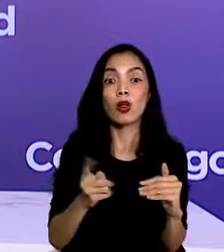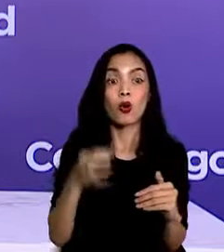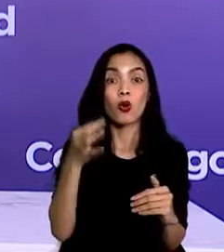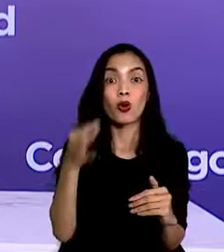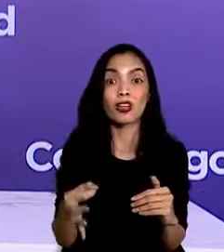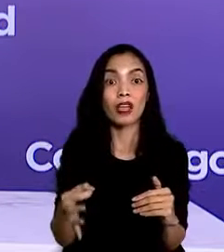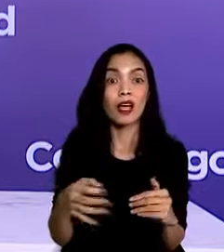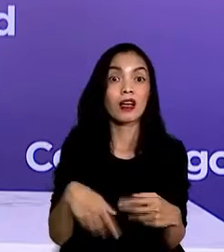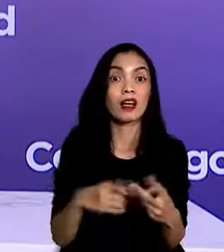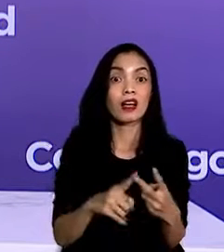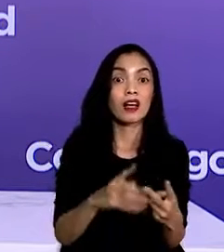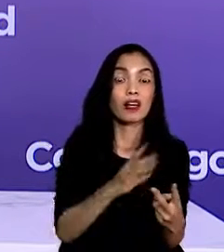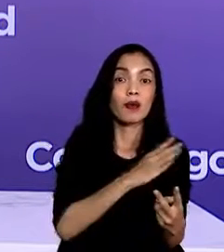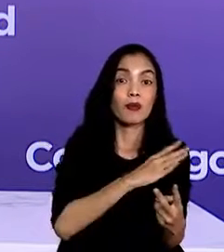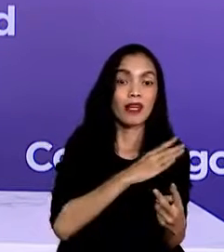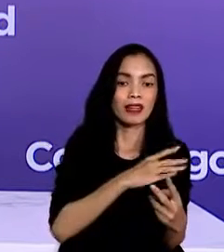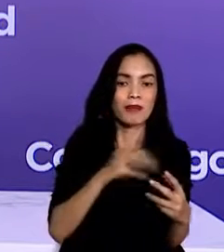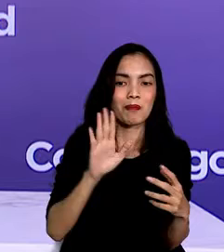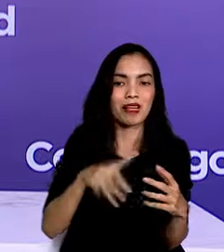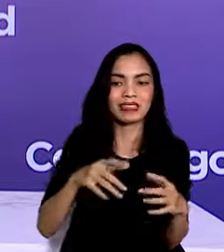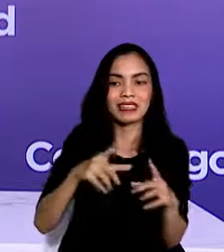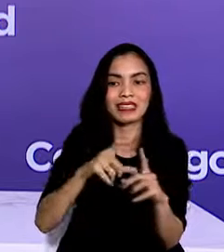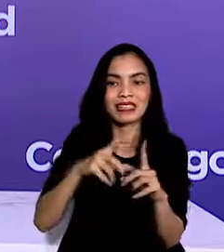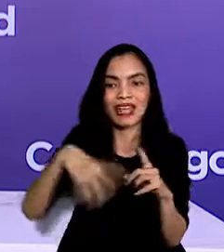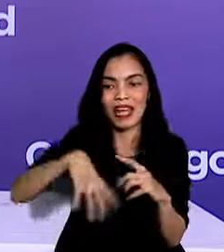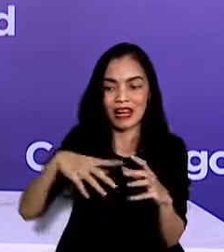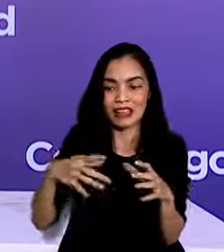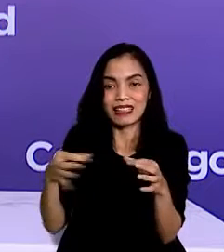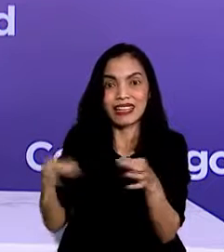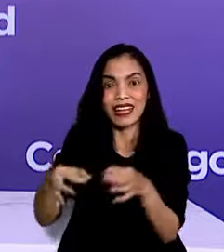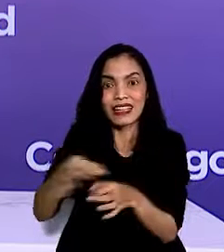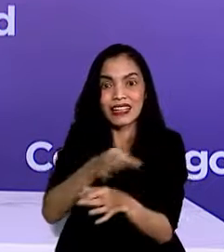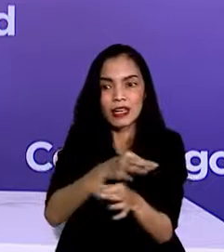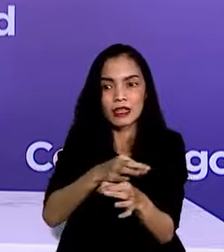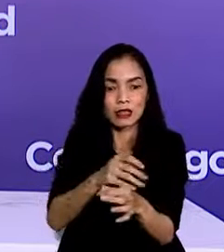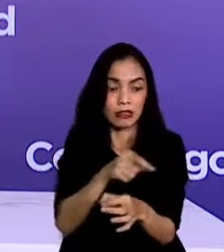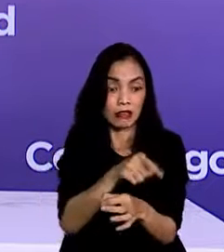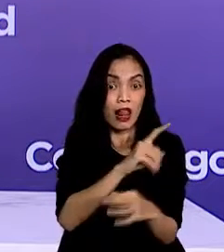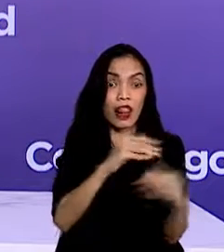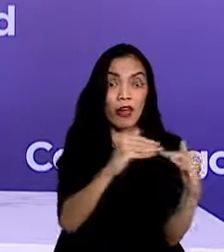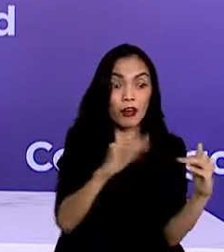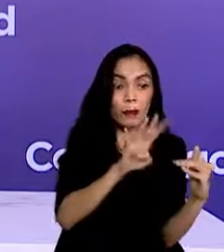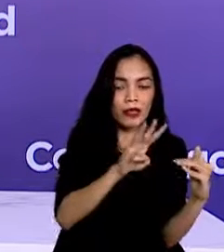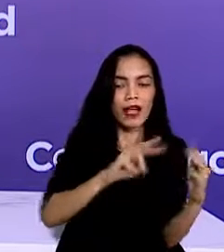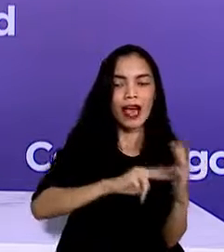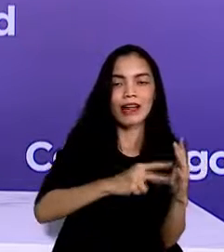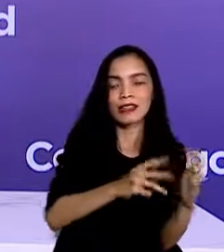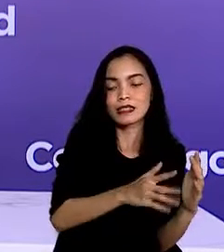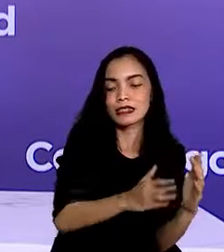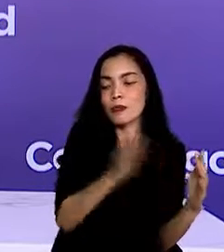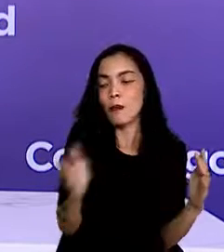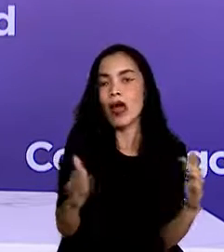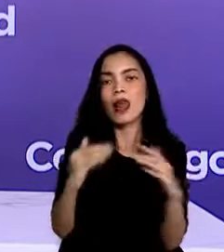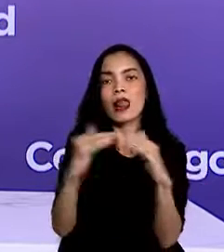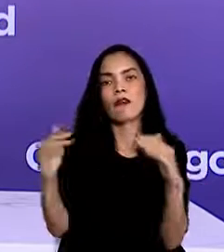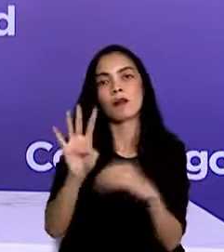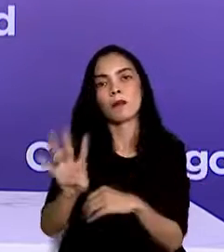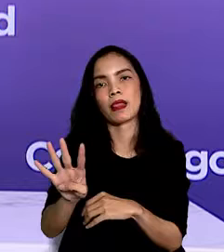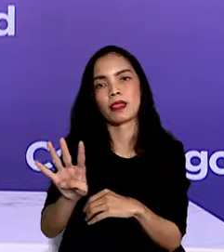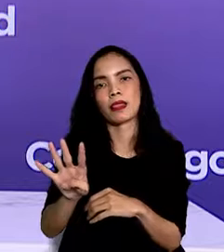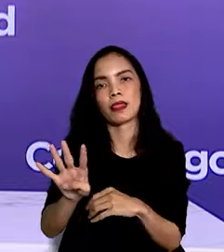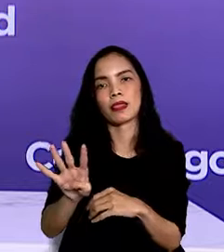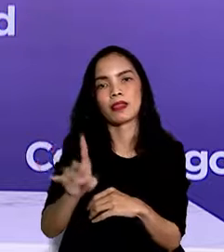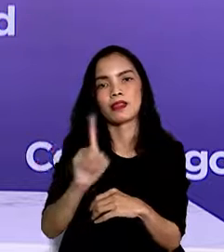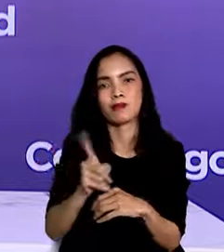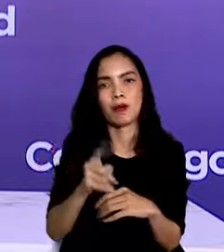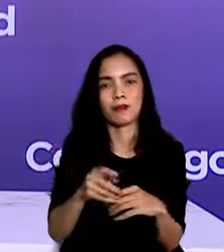dalam satu aglomerasi berada dalam level 4 Hal ini menimbang tingkat mobilitas antar daerah aglomerasi